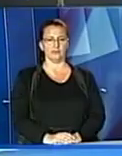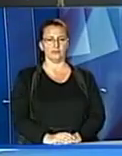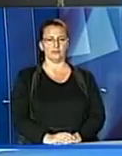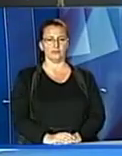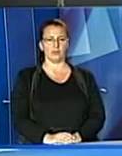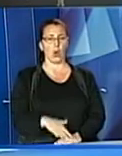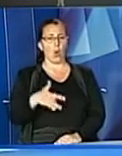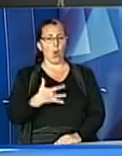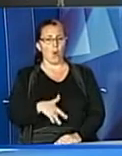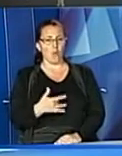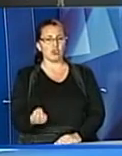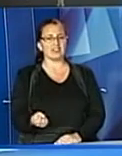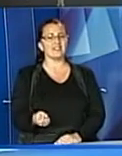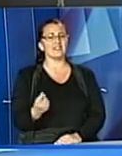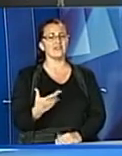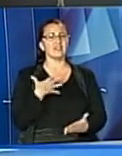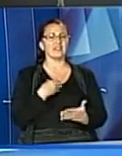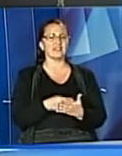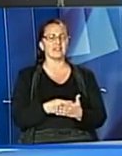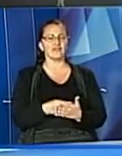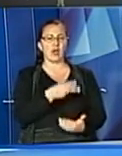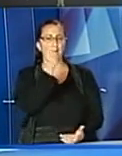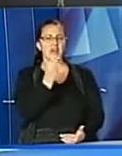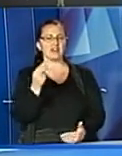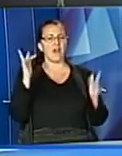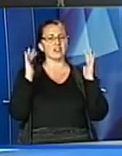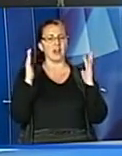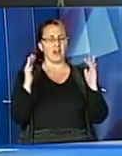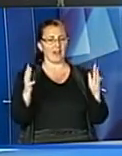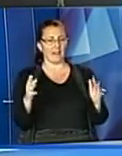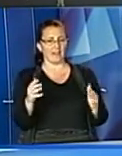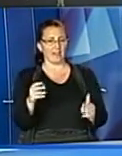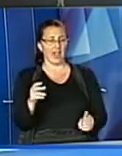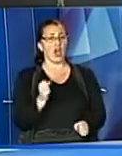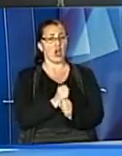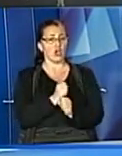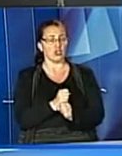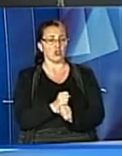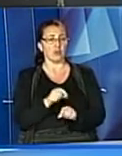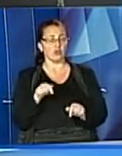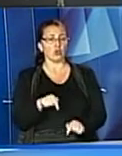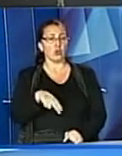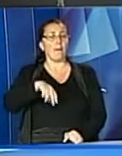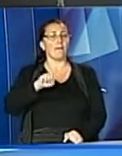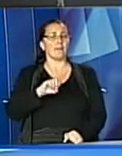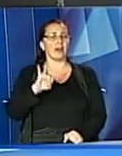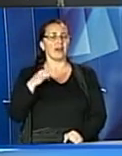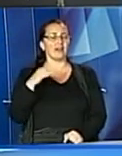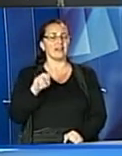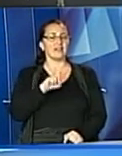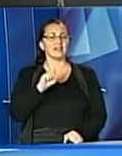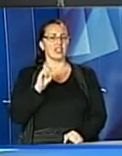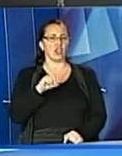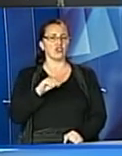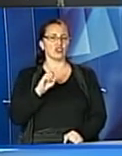У Моршині з'явилася своя пейзажна алея. Її творець – автор схожого скульптурного ансамблю у Києві. Місцеві кажуть, що це ще одна